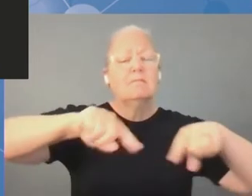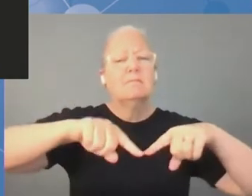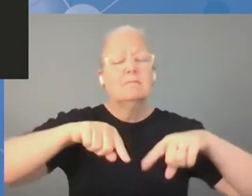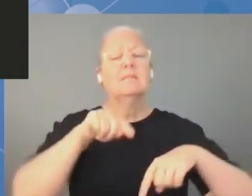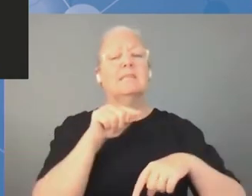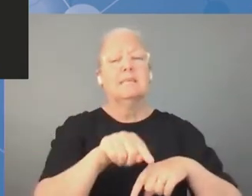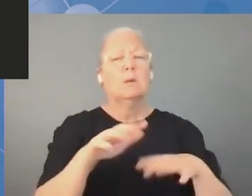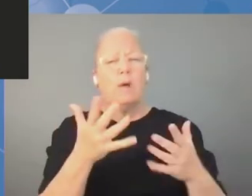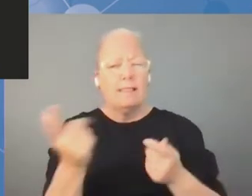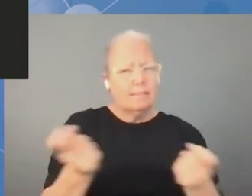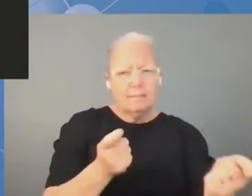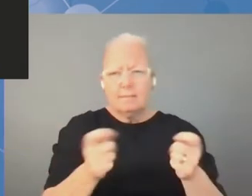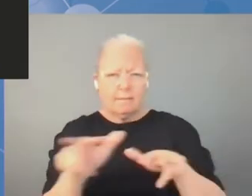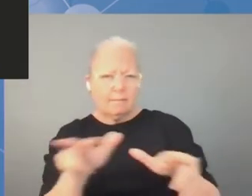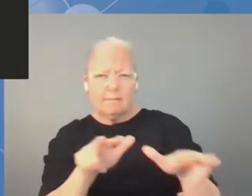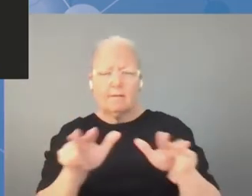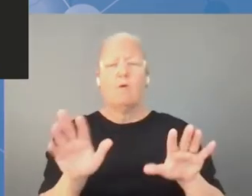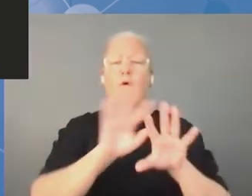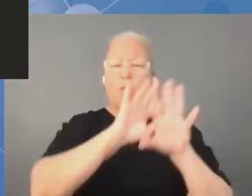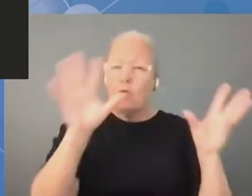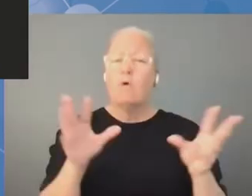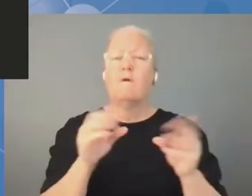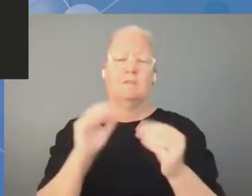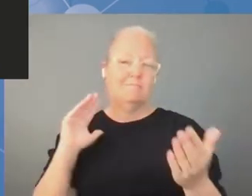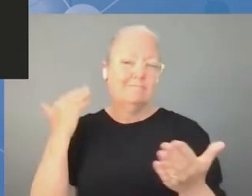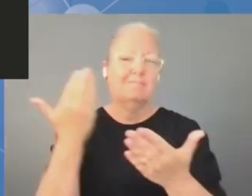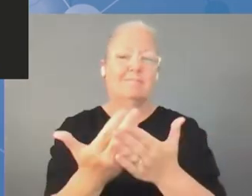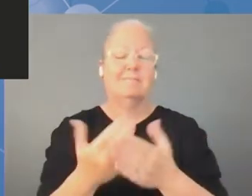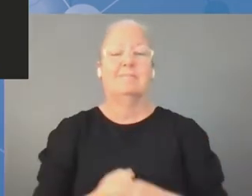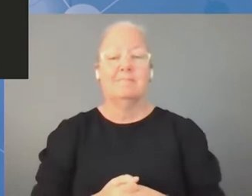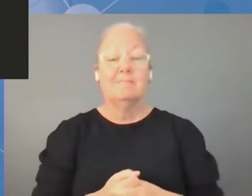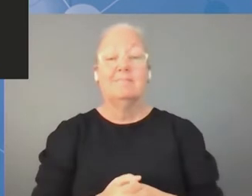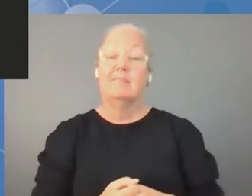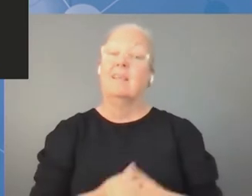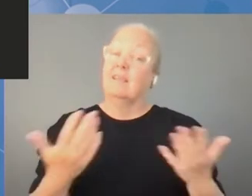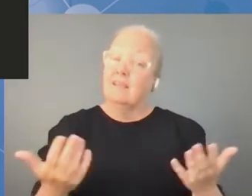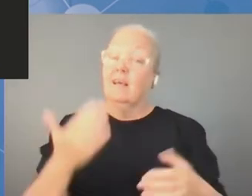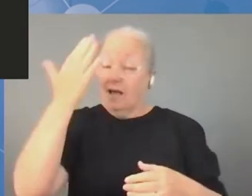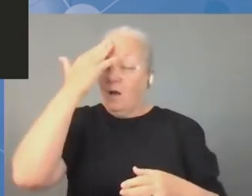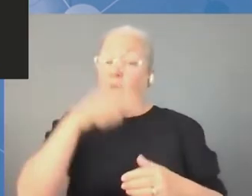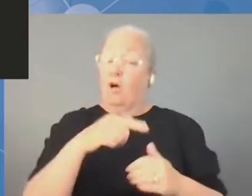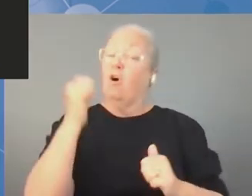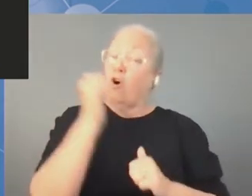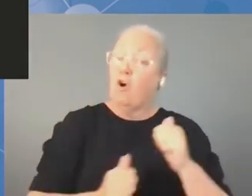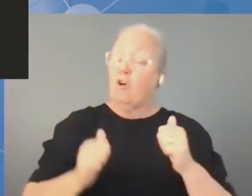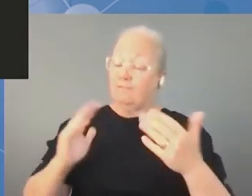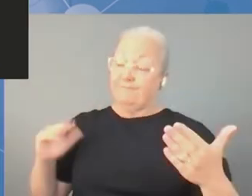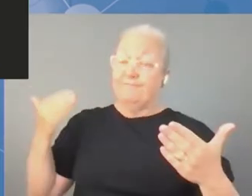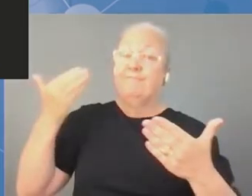podziękować wielostronnej grupy doradczej za ustalenia dotyczące programu obrad. Wszystko to działo się w